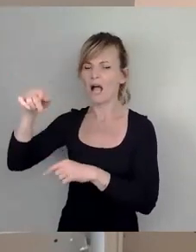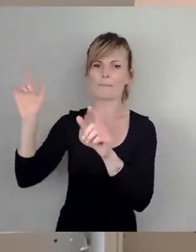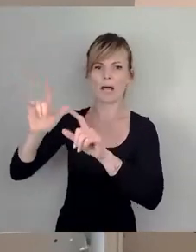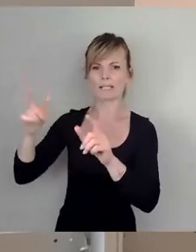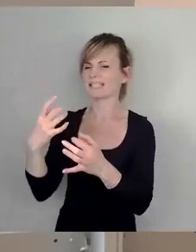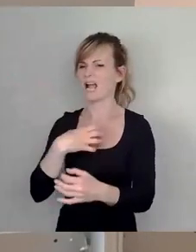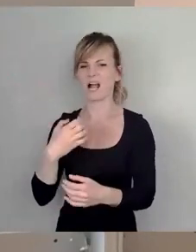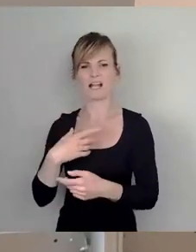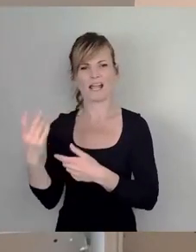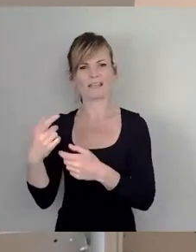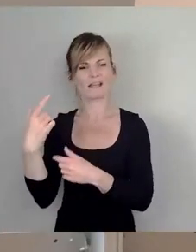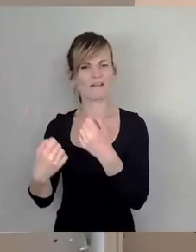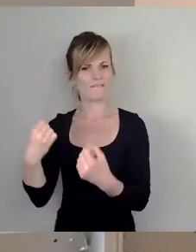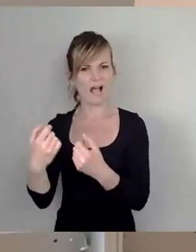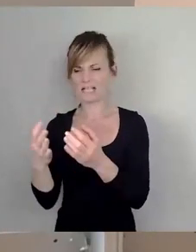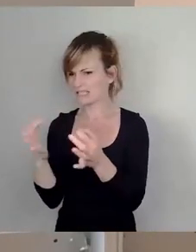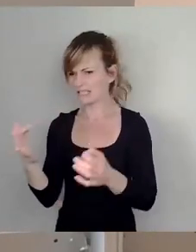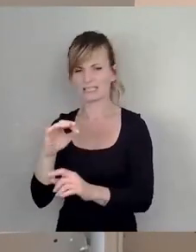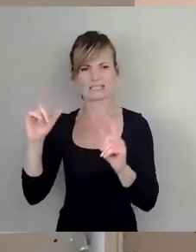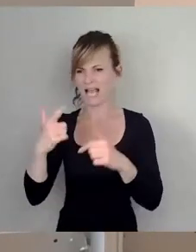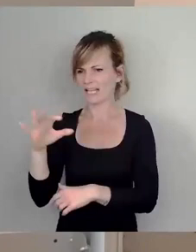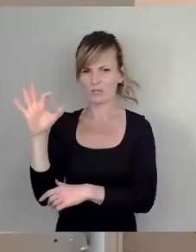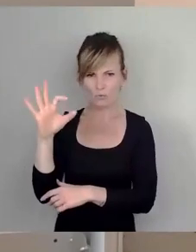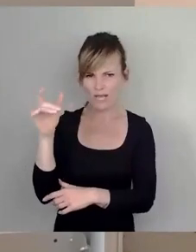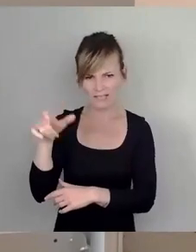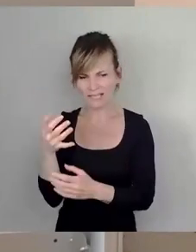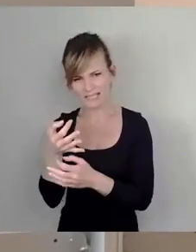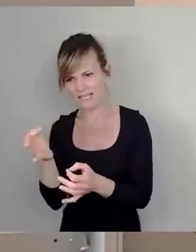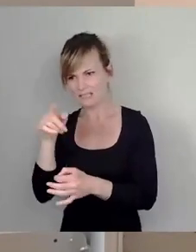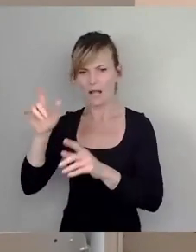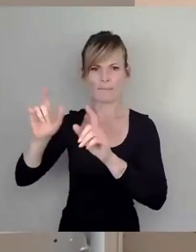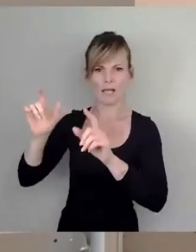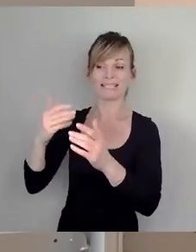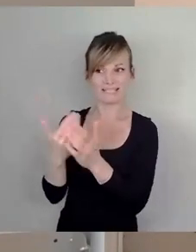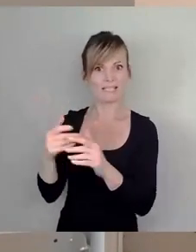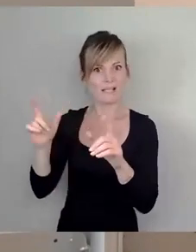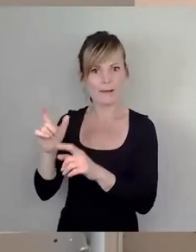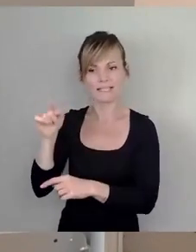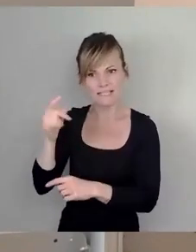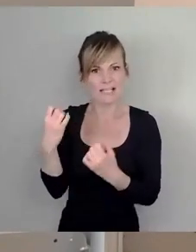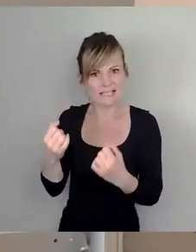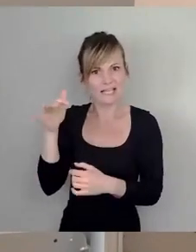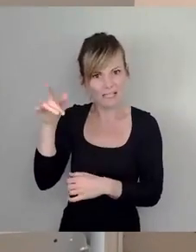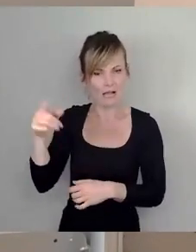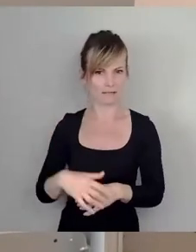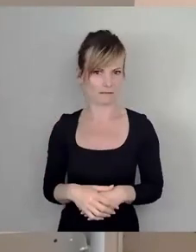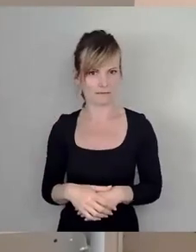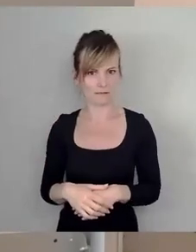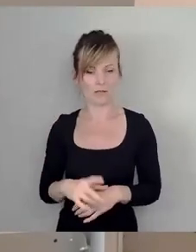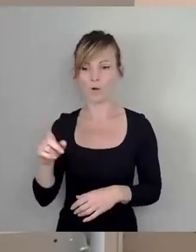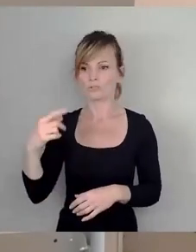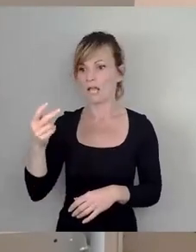Klo und dann haben sie dort ihre Partys. Sie können jetzt sagen, was sie wollen, diese Partys finden auf jeden Fall statt und wenn dann jemand